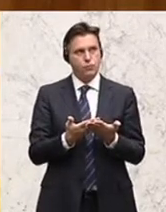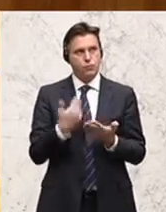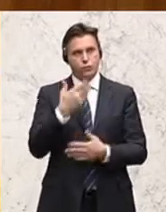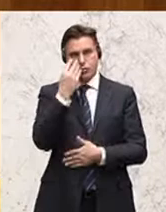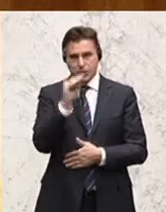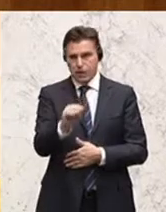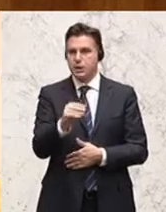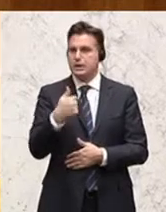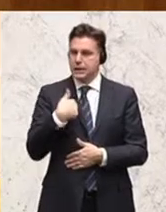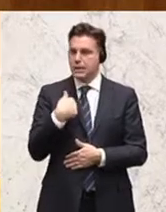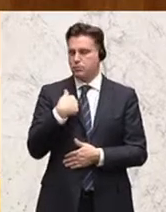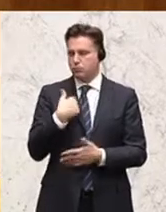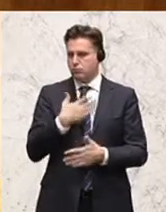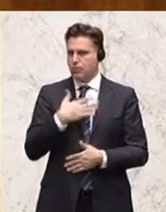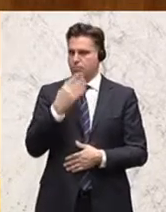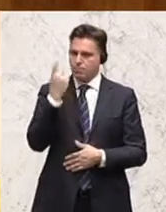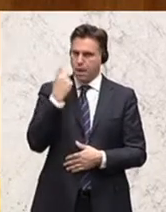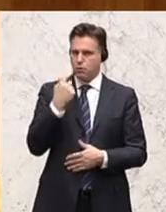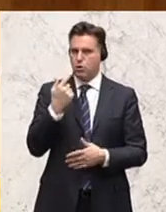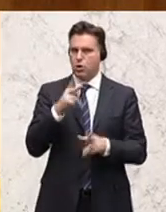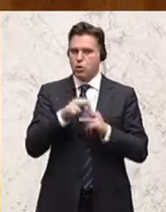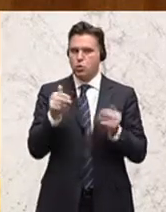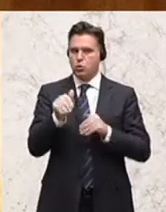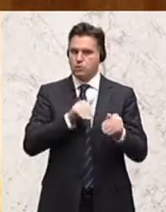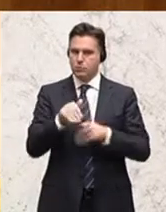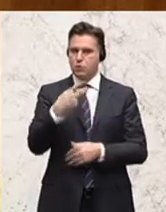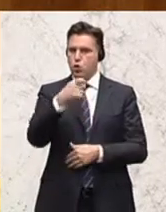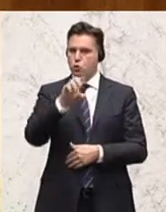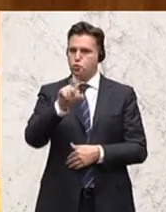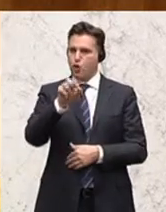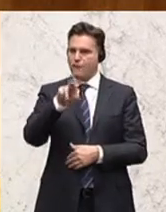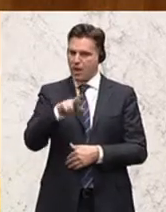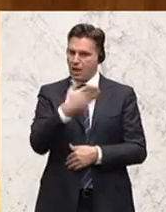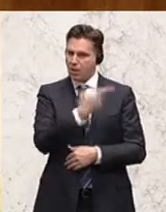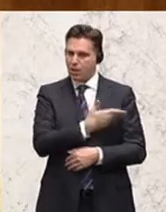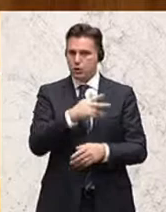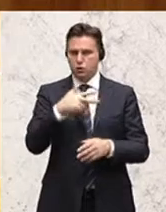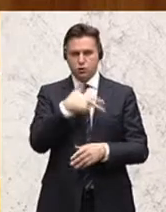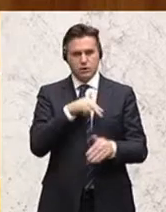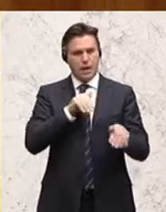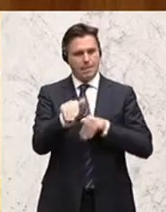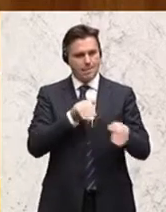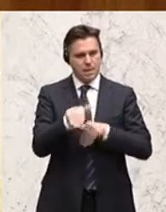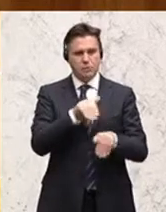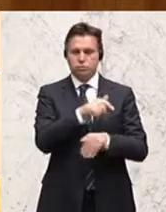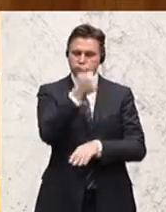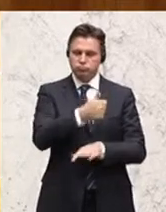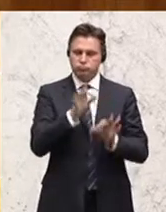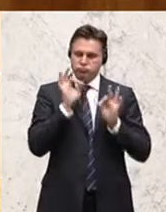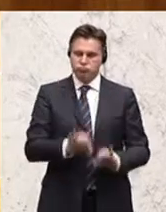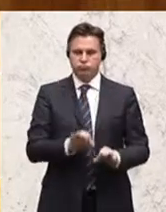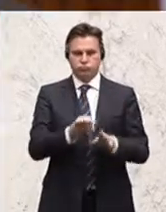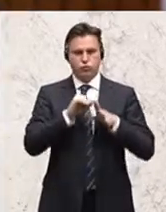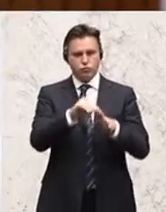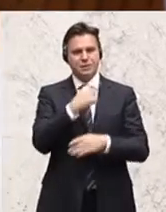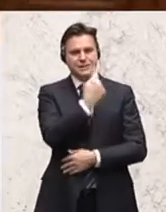zu sagen, dass ich überzeugt bin davon, dass mit Bundesminister Hunsdorfer ein Mann das Sozialministerium führt, der sich sehr wohl